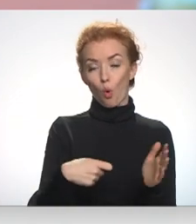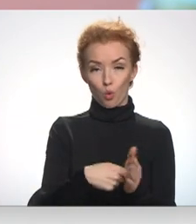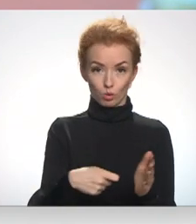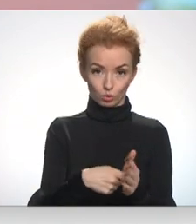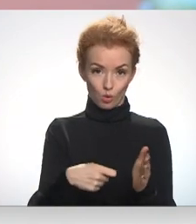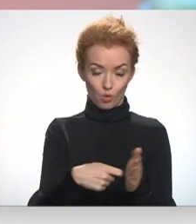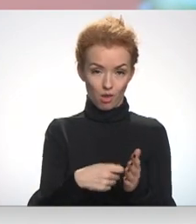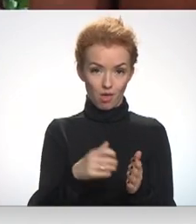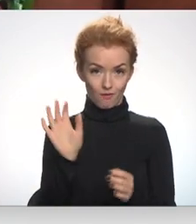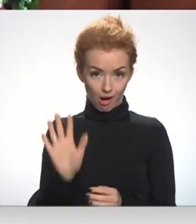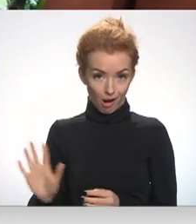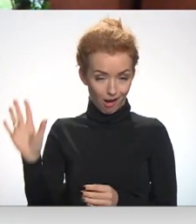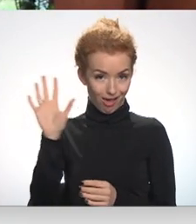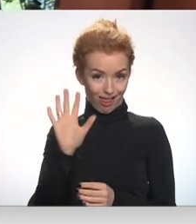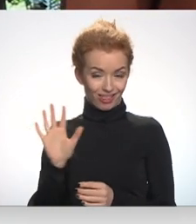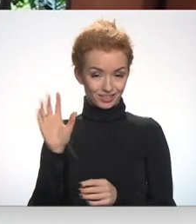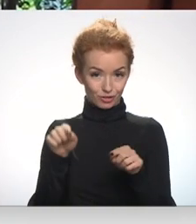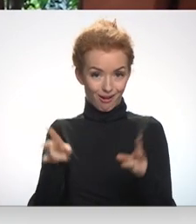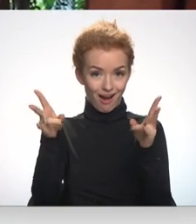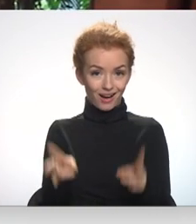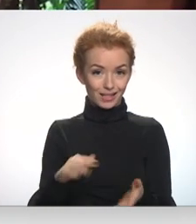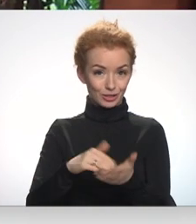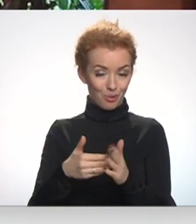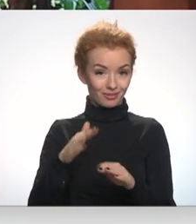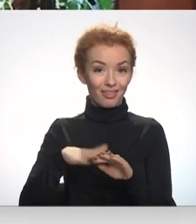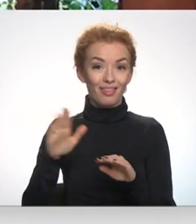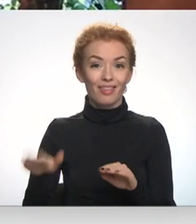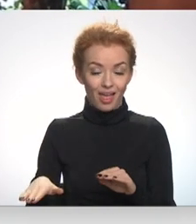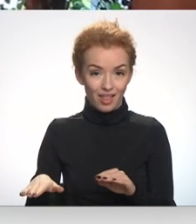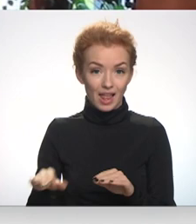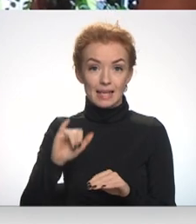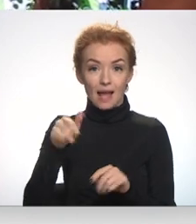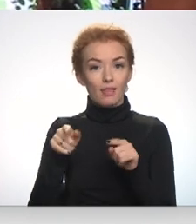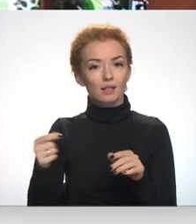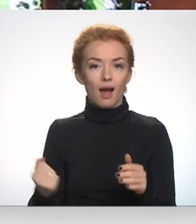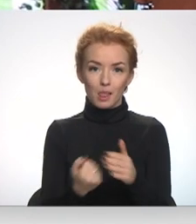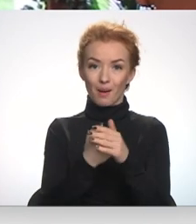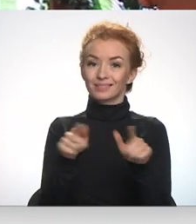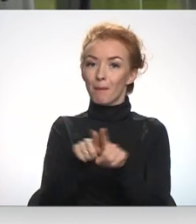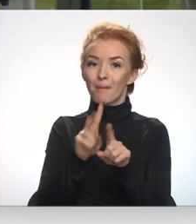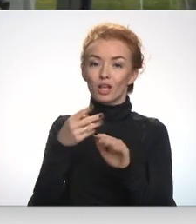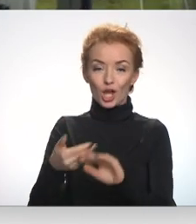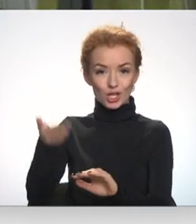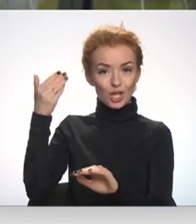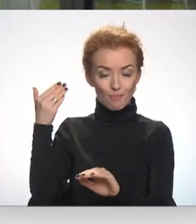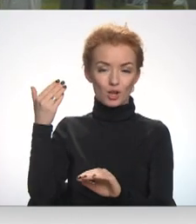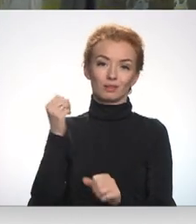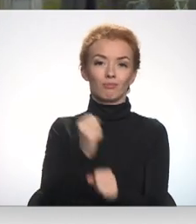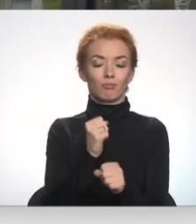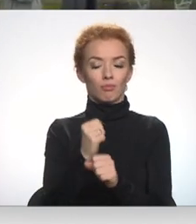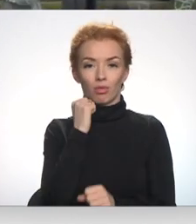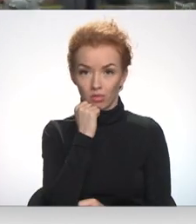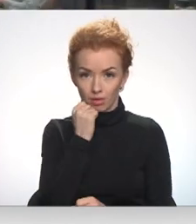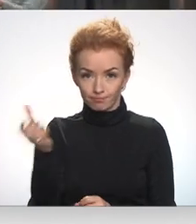valsti šīs ārkārtas situācijas dēļ. Ja tas atbalsts būtu tāds, kāds bija iepriekš, būtu dīkstāvis,